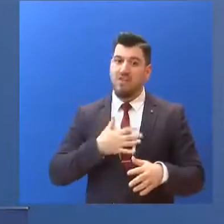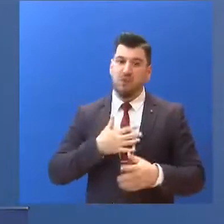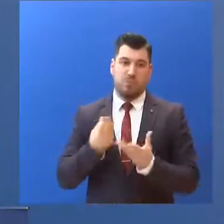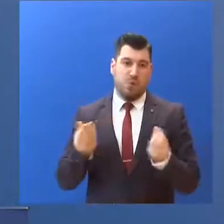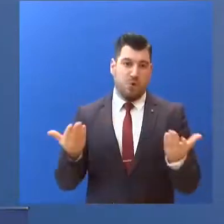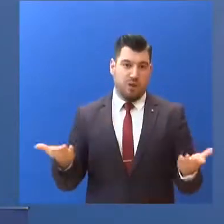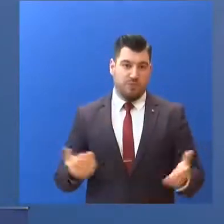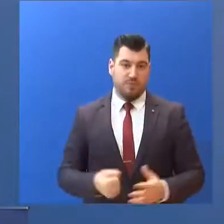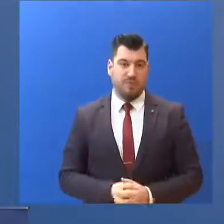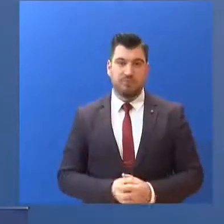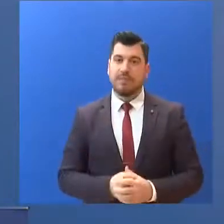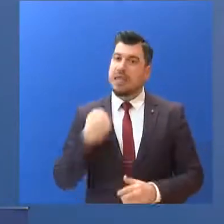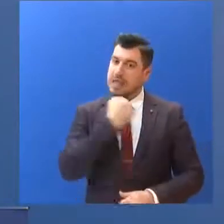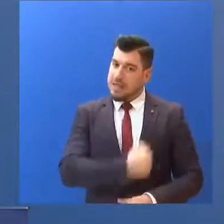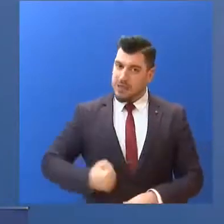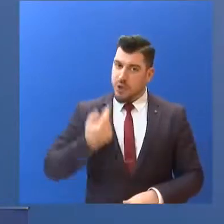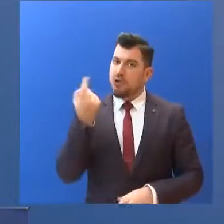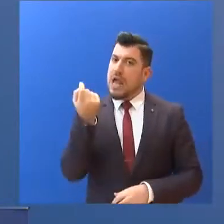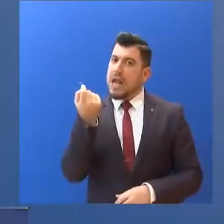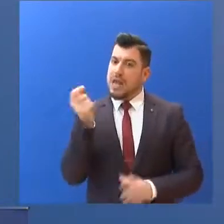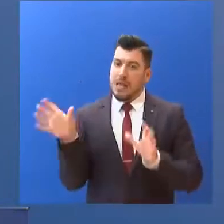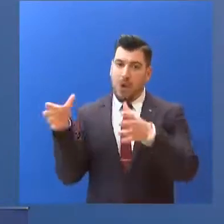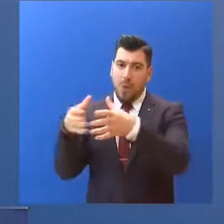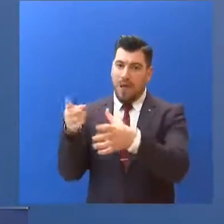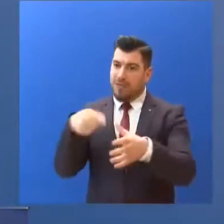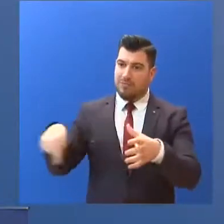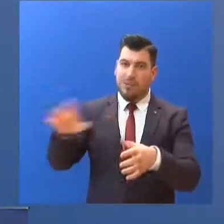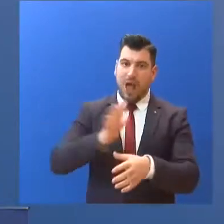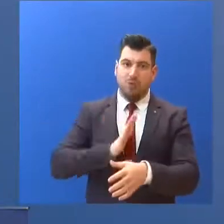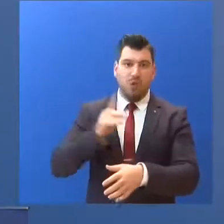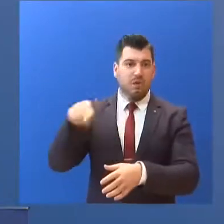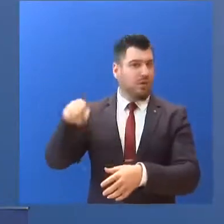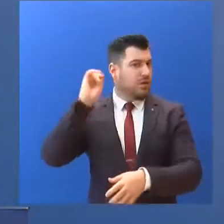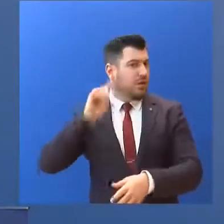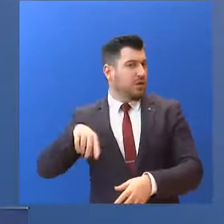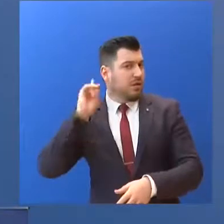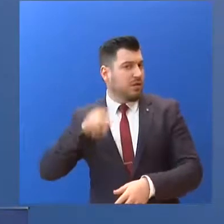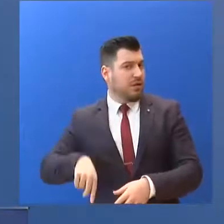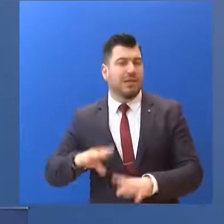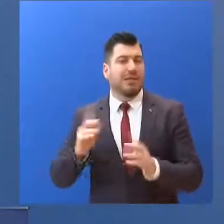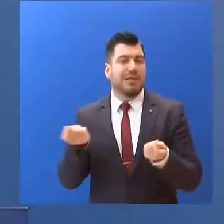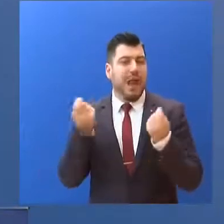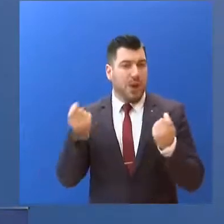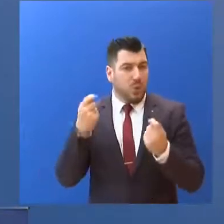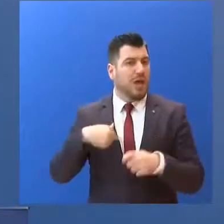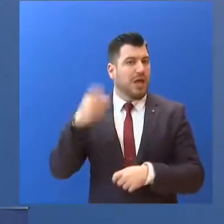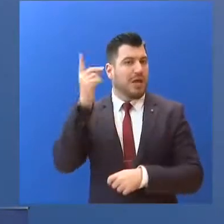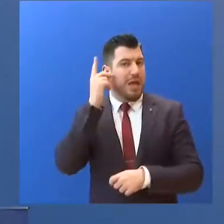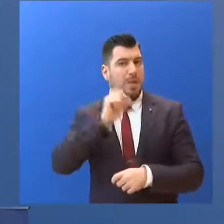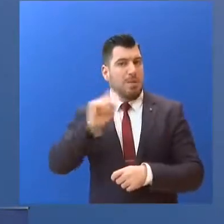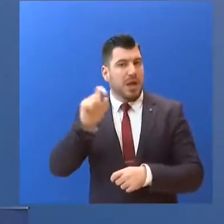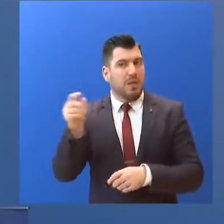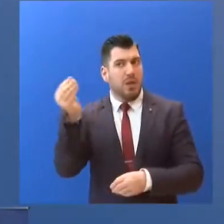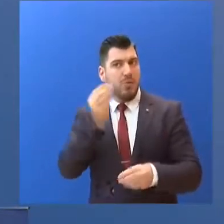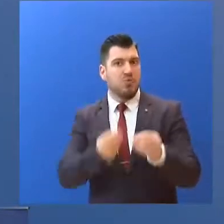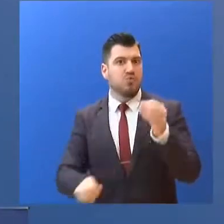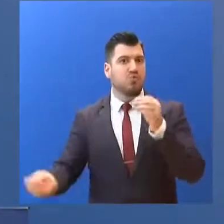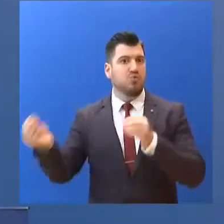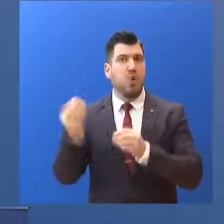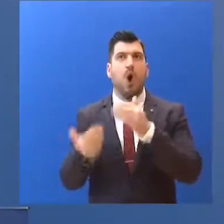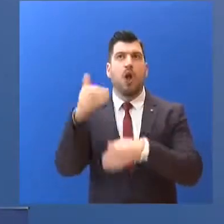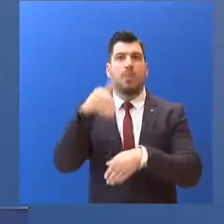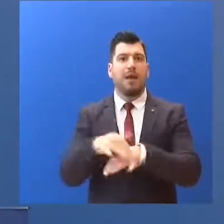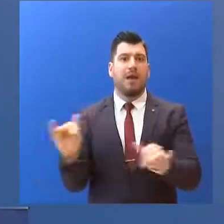Δυστυχώς, ωστόσο κάποιοι ελάχιστοι... κάνουν κατάχρηση του πλαισίου περιορισμού των μετακινήσεων. Επιπλέον, οι ουρές της